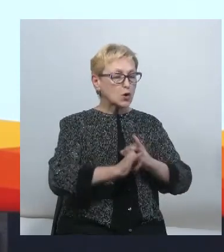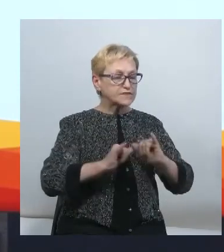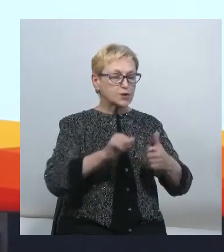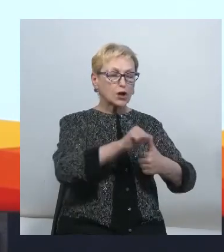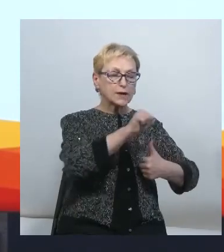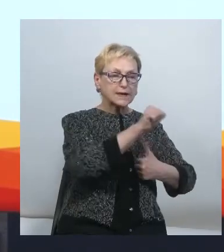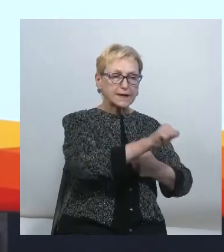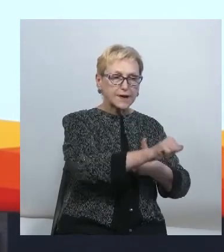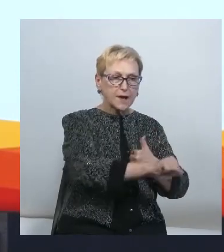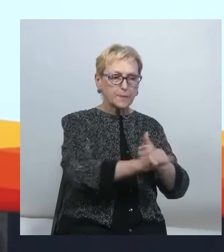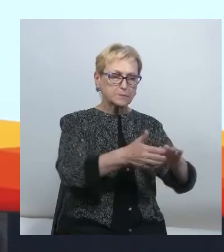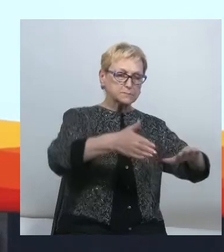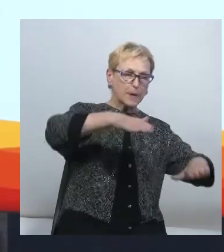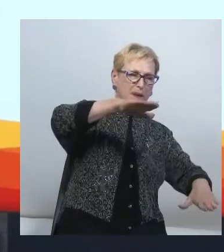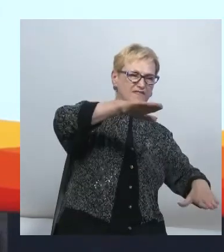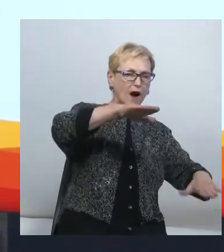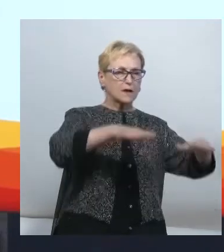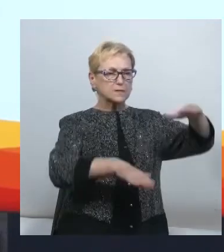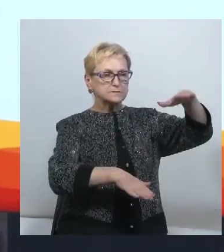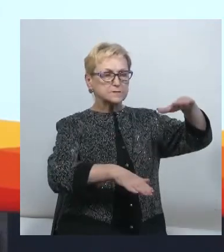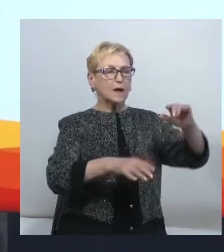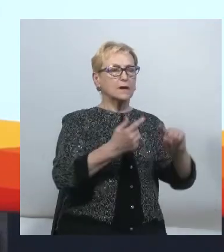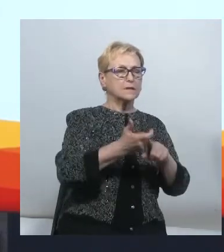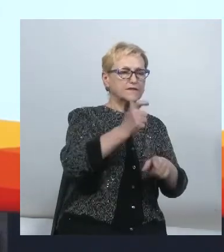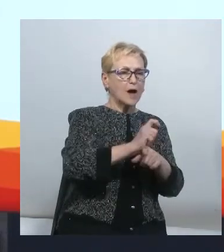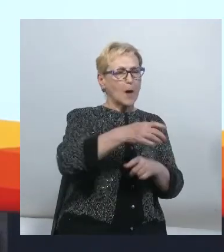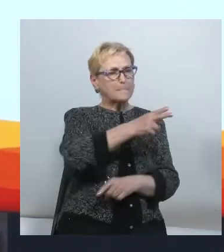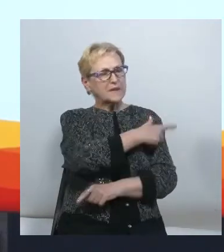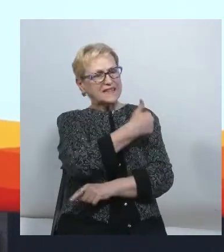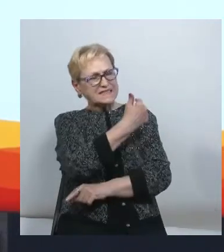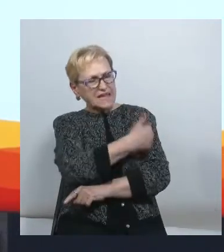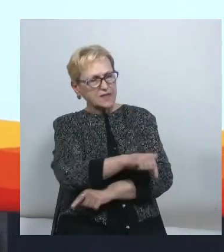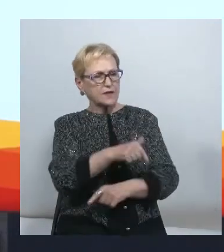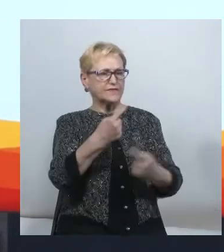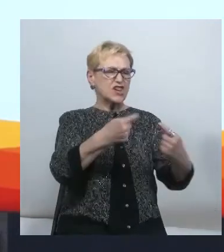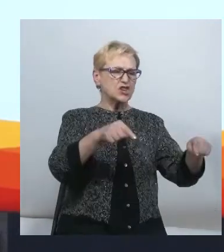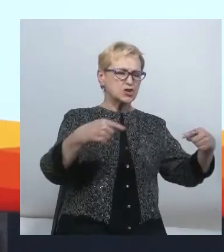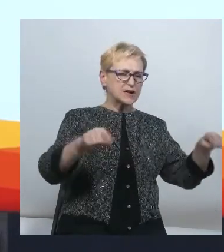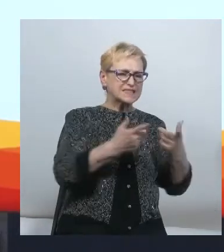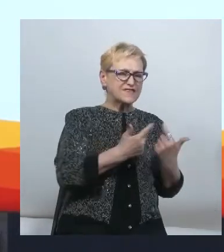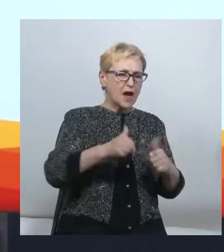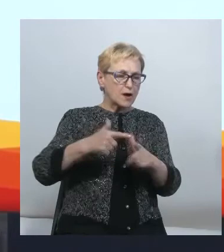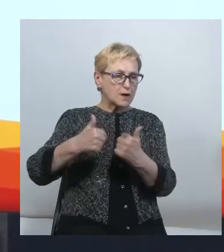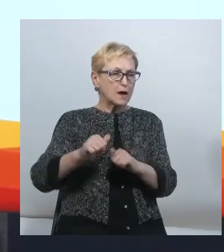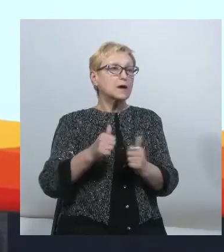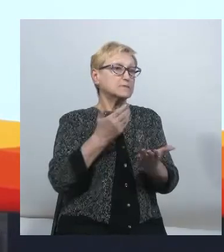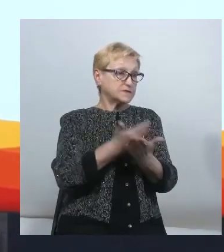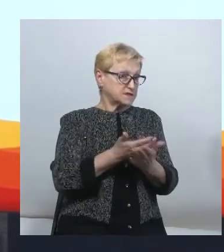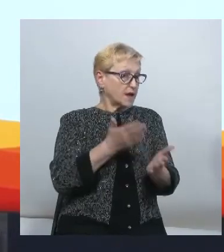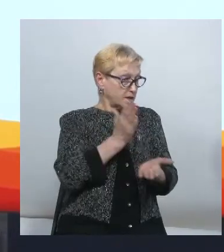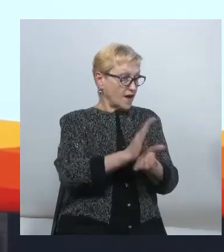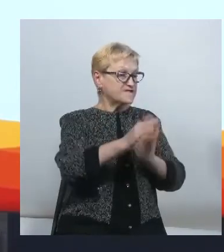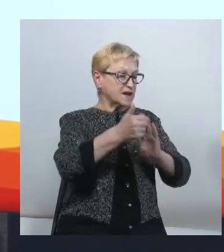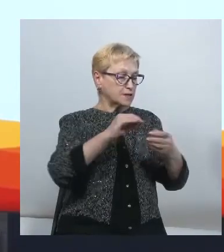власне, певних переваг в освіті, в медицині, в інших сферах, значно збільшує кількість викликів і загроз.